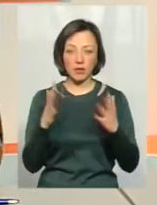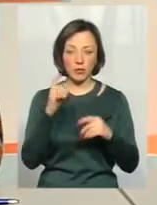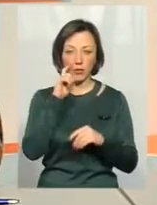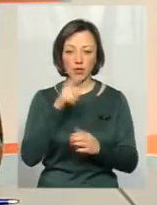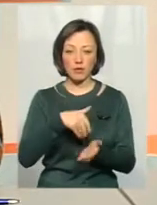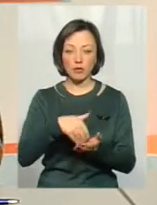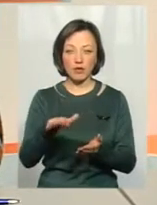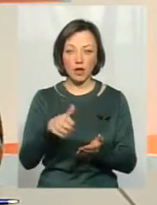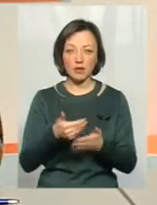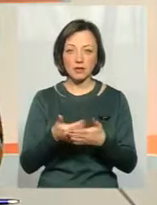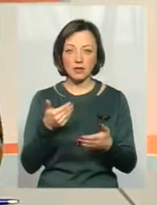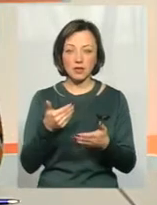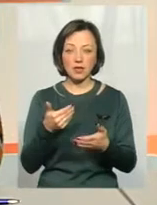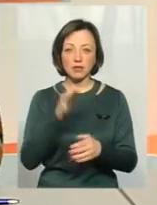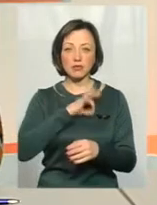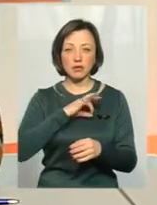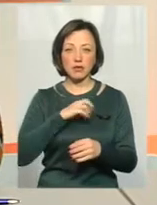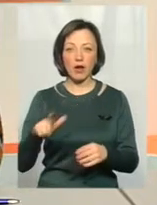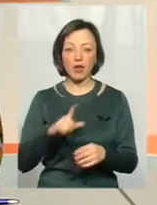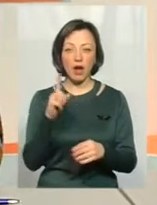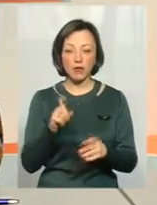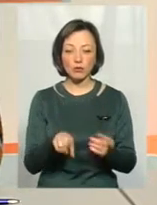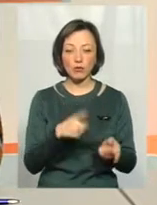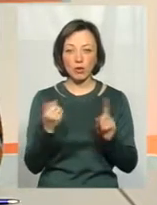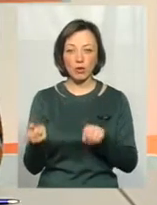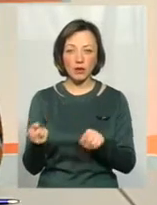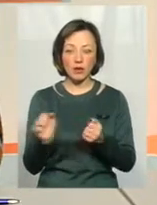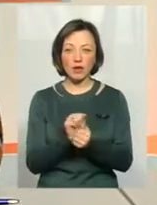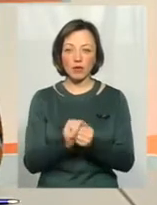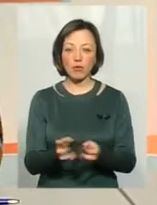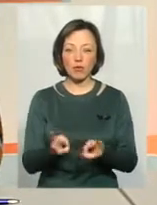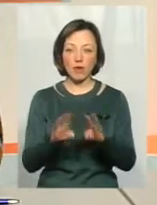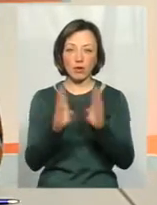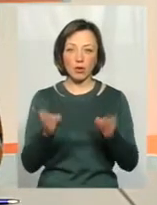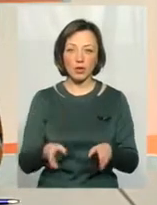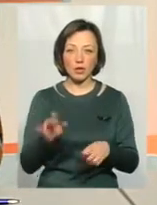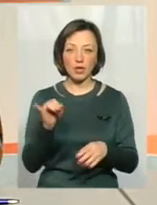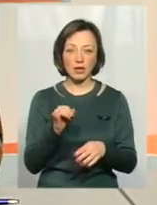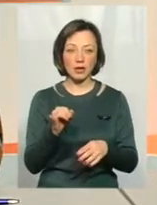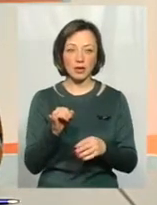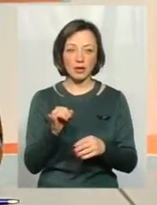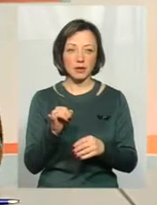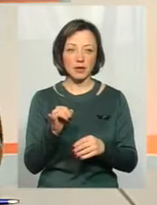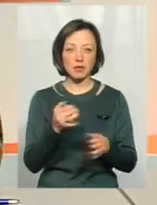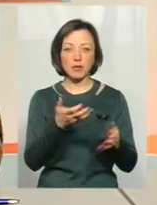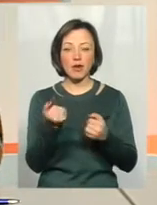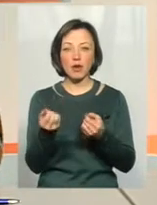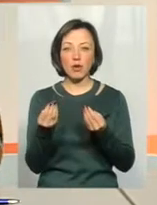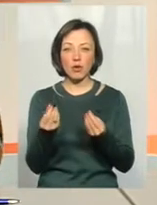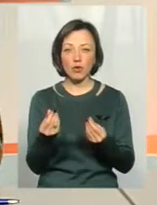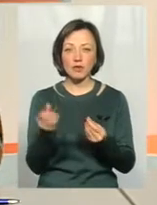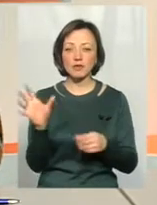відмовляється від споживання газу і переходить на твердопалені котли, тобто і бере гроші